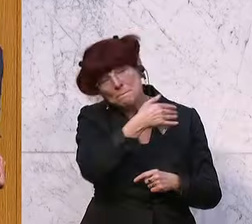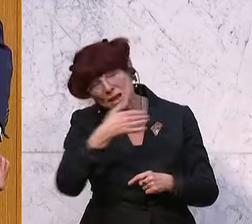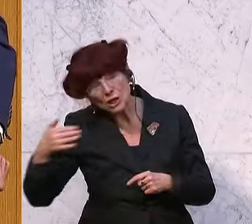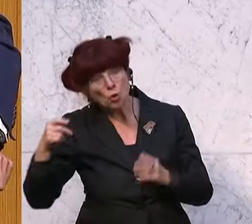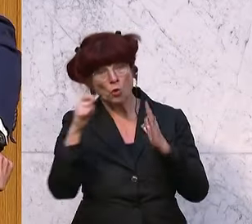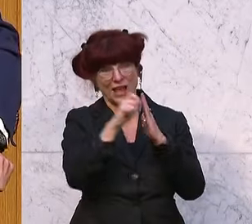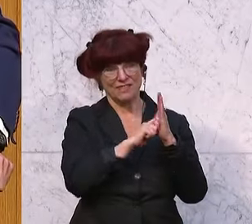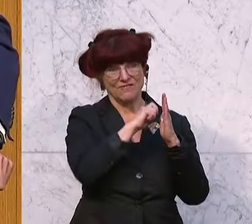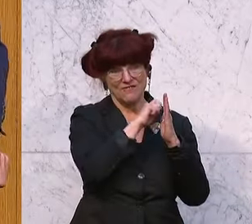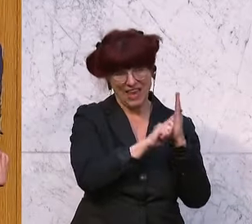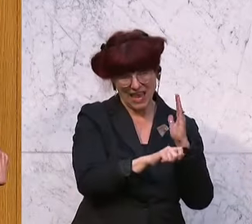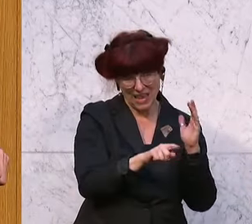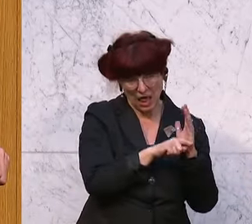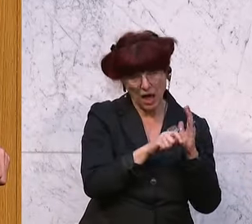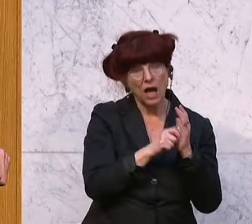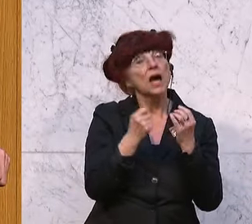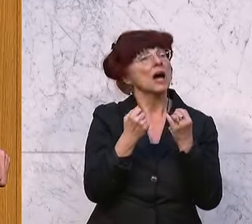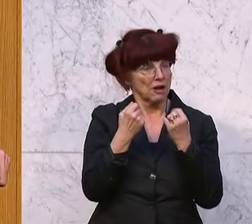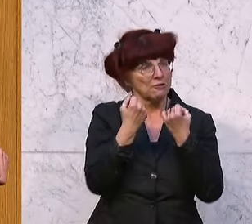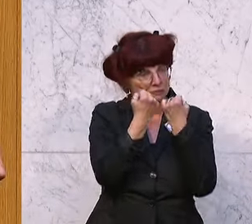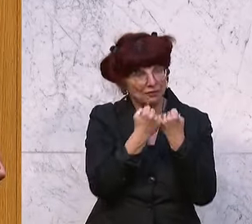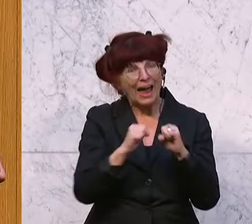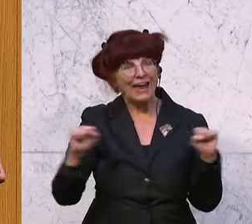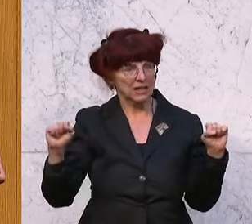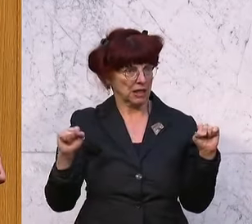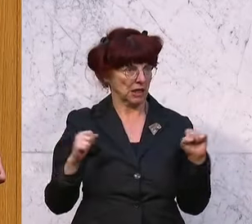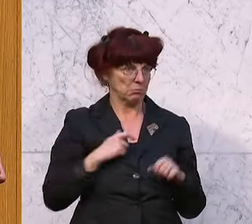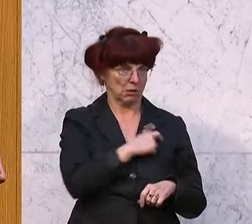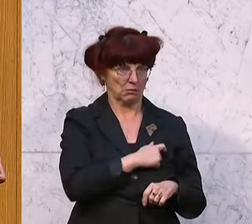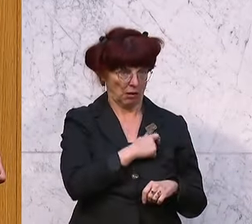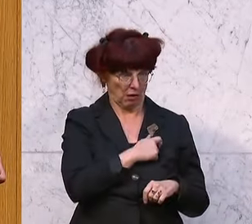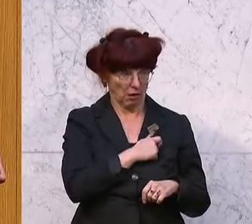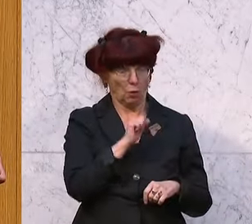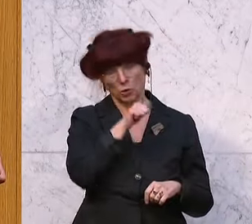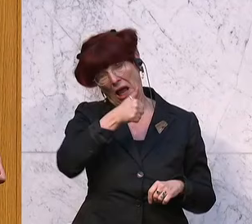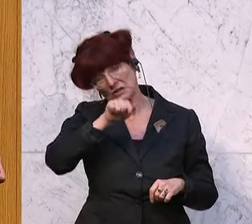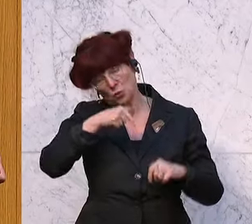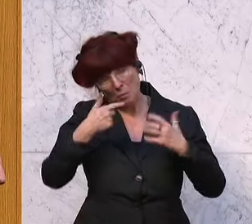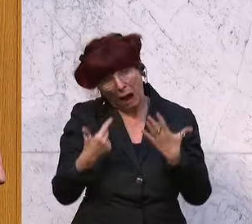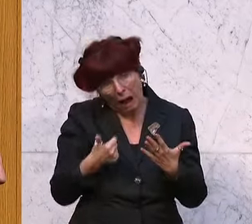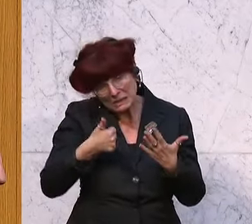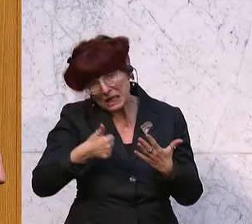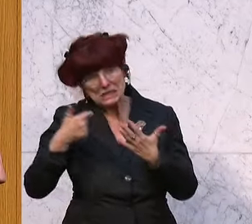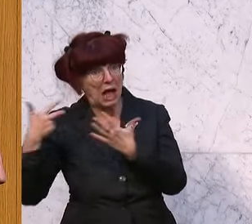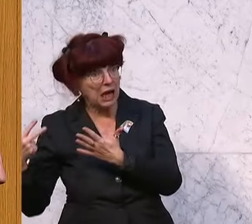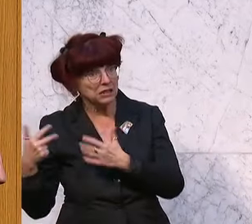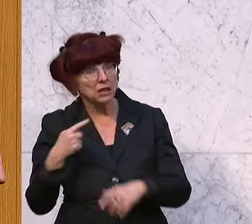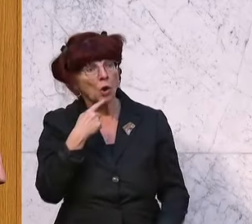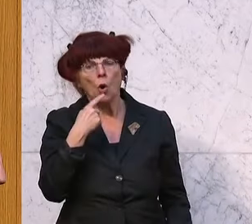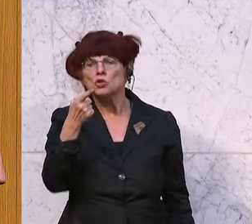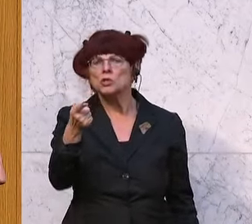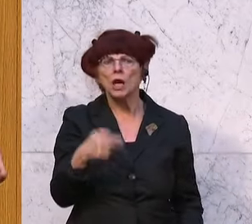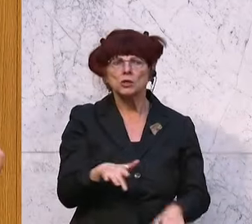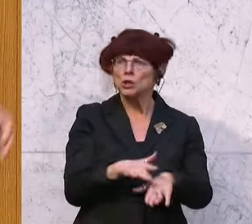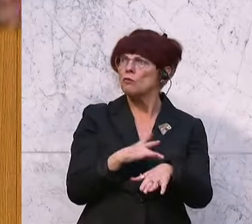Partei in der Zwischenzeit, sind es eh schon 1,6 oder 1,8, ja, dass die das als eine Degradierung zu Wählern zweiter Klasse